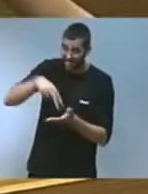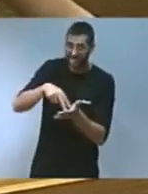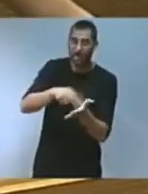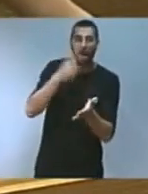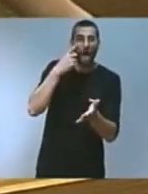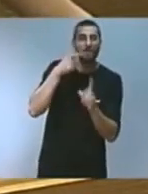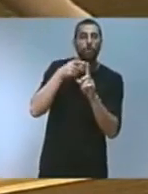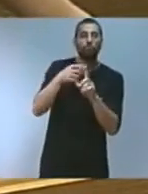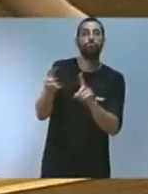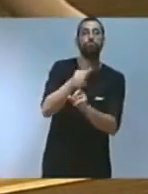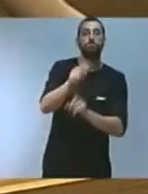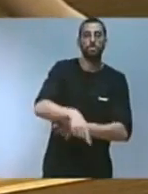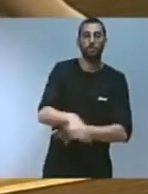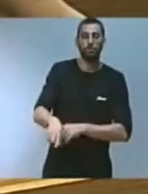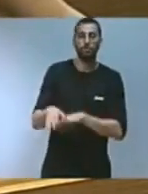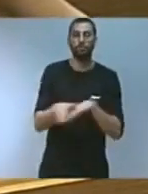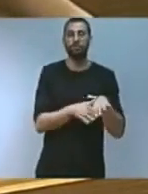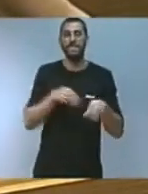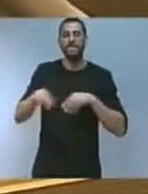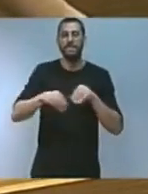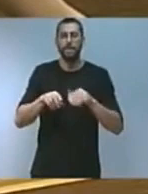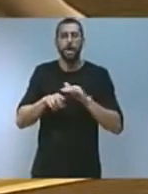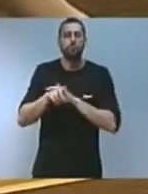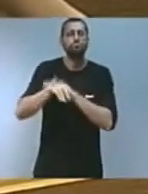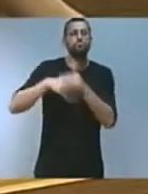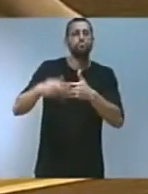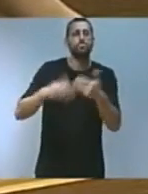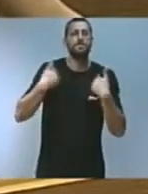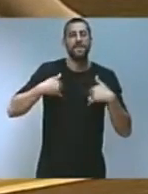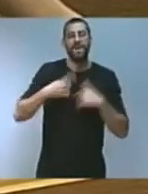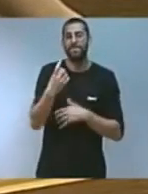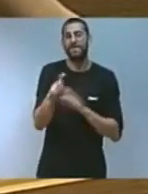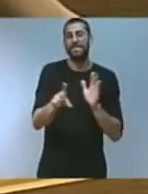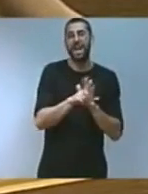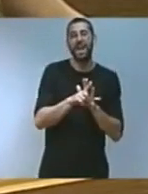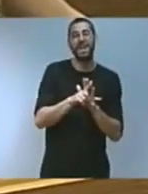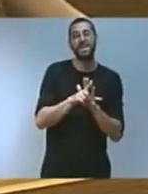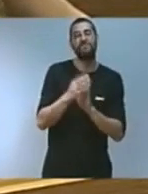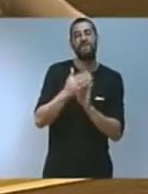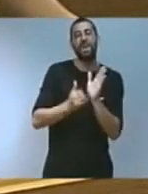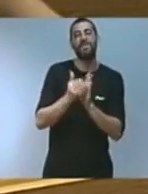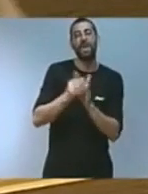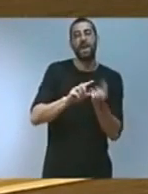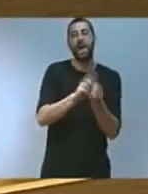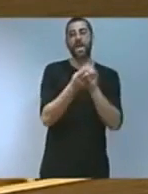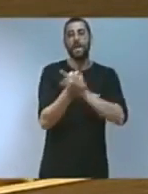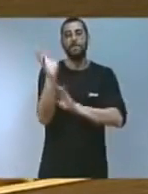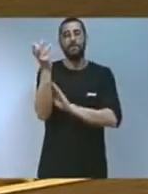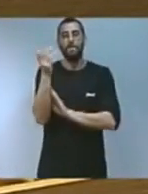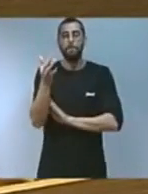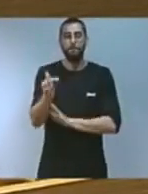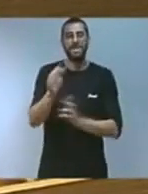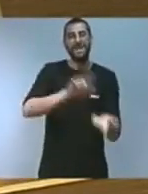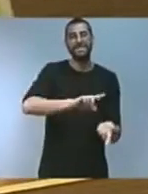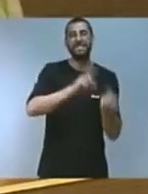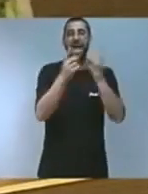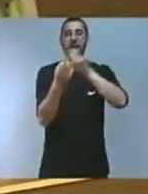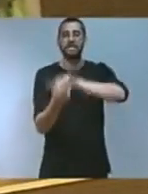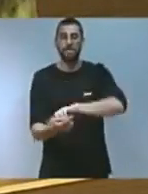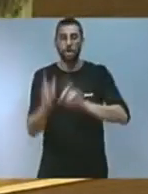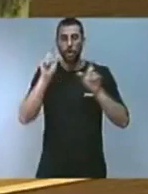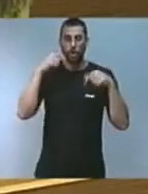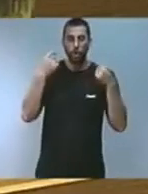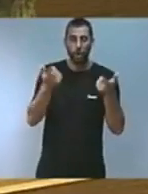'estratègia desenvolupada ara és el moment d'impulsar la llei valenciana de canvi climàtic i transició ecològica dins del marc del Pla Nacional